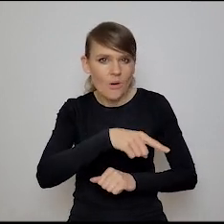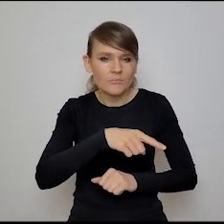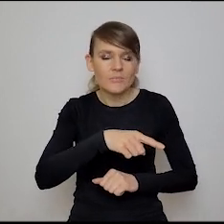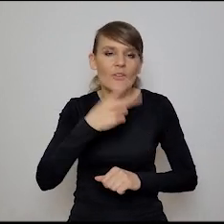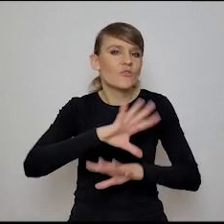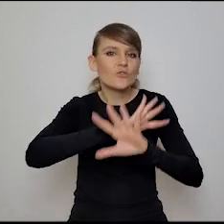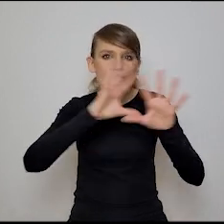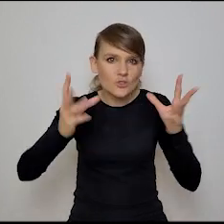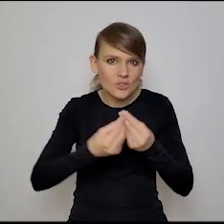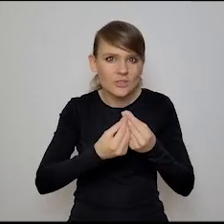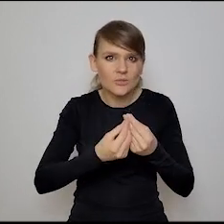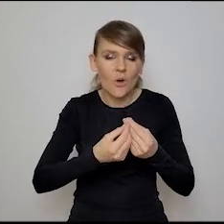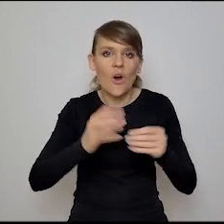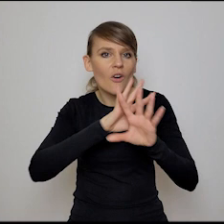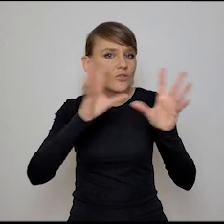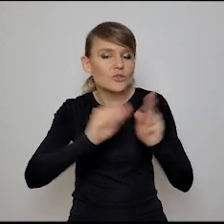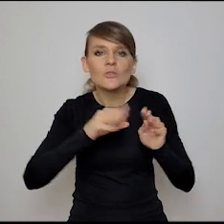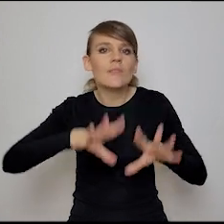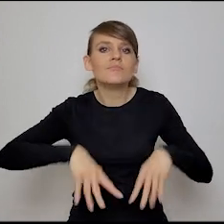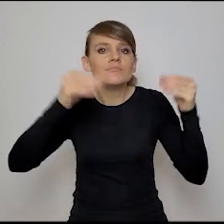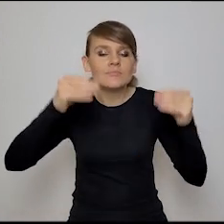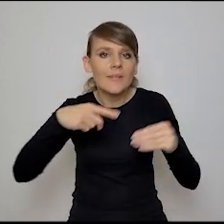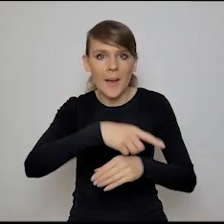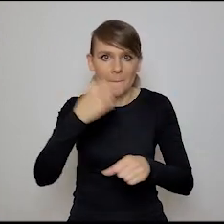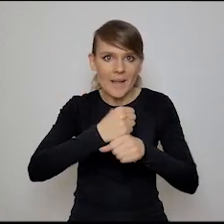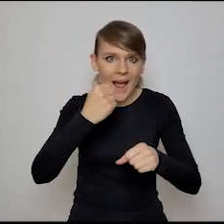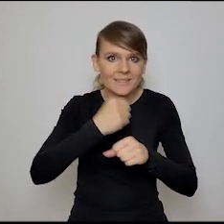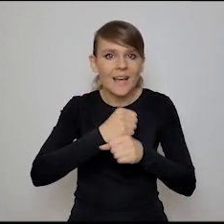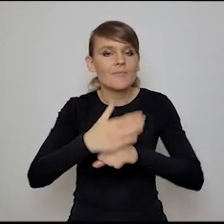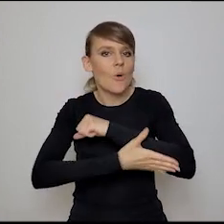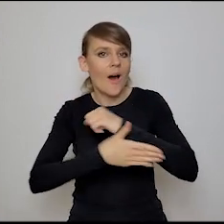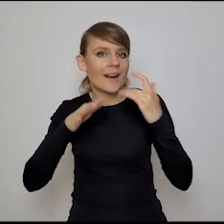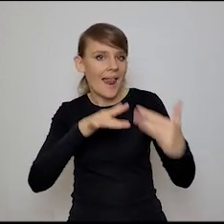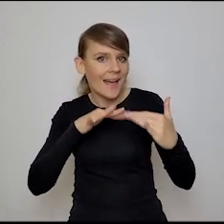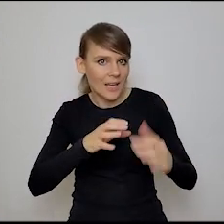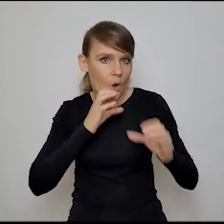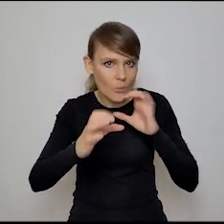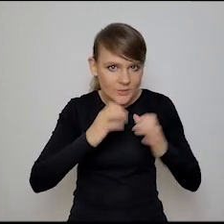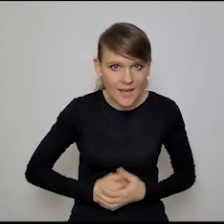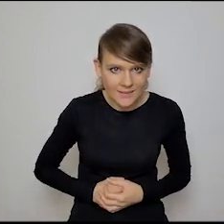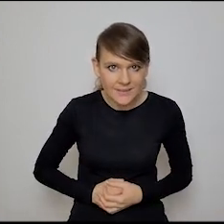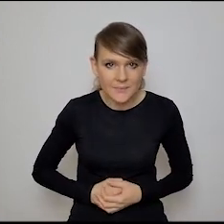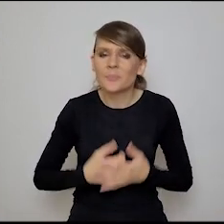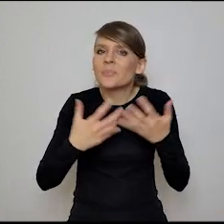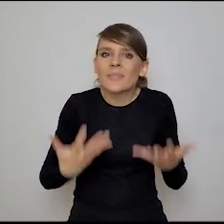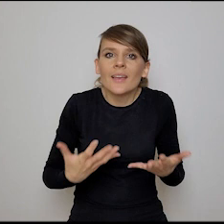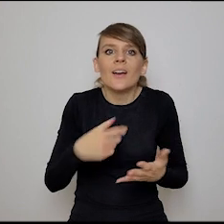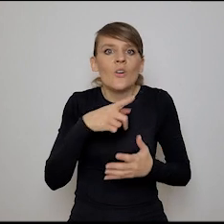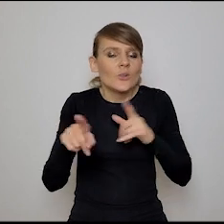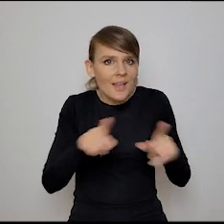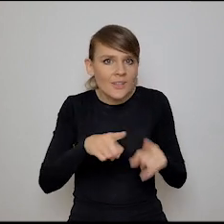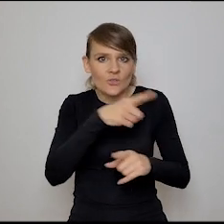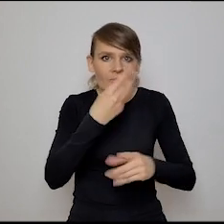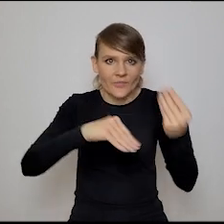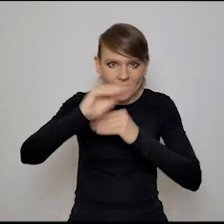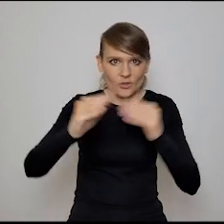gdzie wszystko wprowadza się, czy wszystko zaczyna się od pracy na relacjach komunikacji. Znaczy, do czego zmierzam? Do tego, że narasta